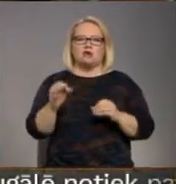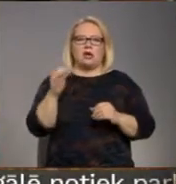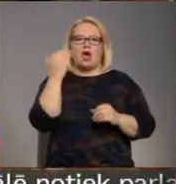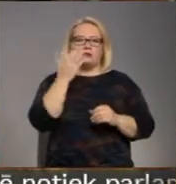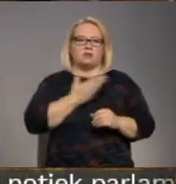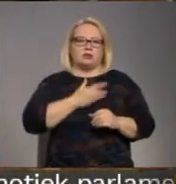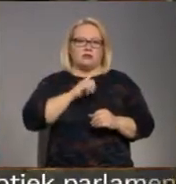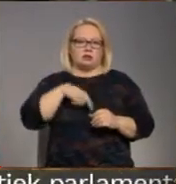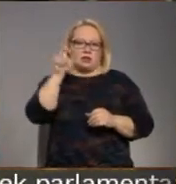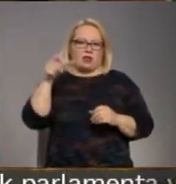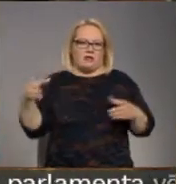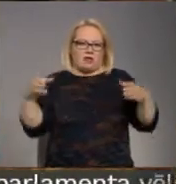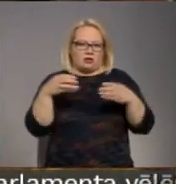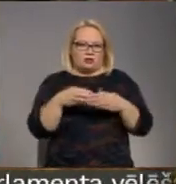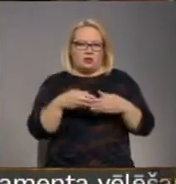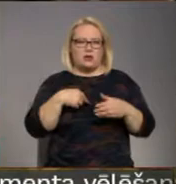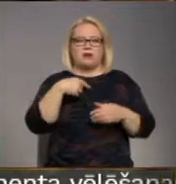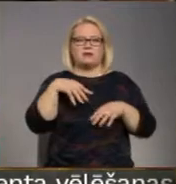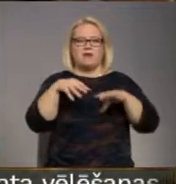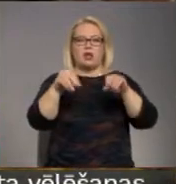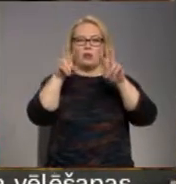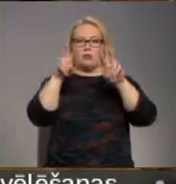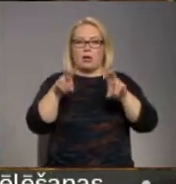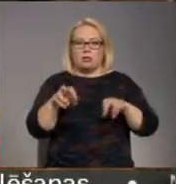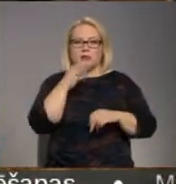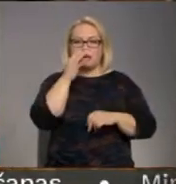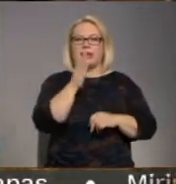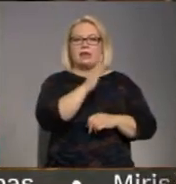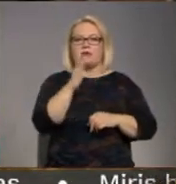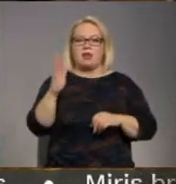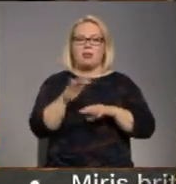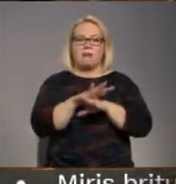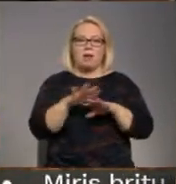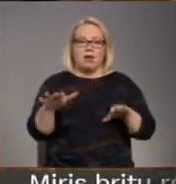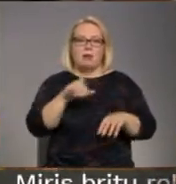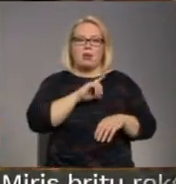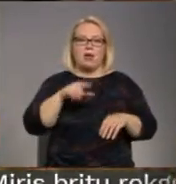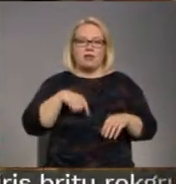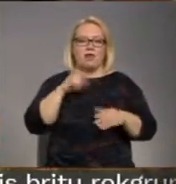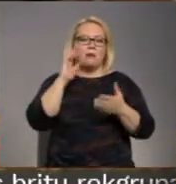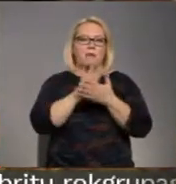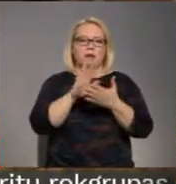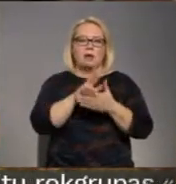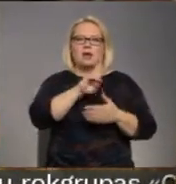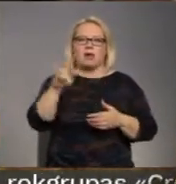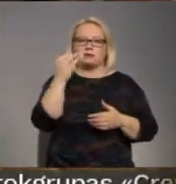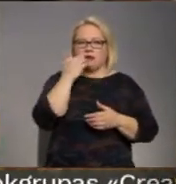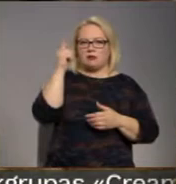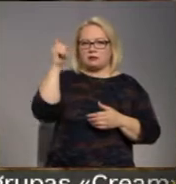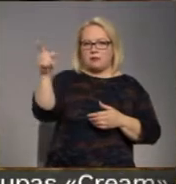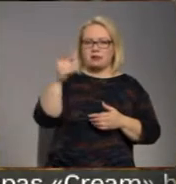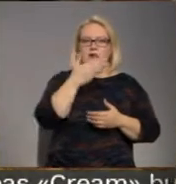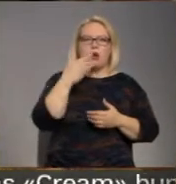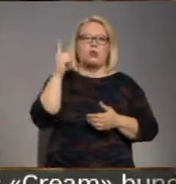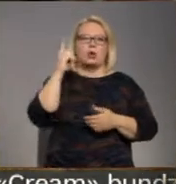saka, un es domāju, mēs veiktu pētījumu tā arī būtu, ka tik vienam bērnam Latvijā noteikti ir pazīstams kāds arī bērns diesporā. Tā kā tā nav